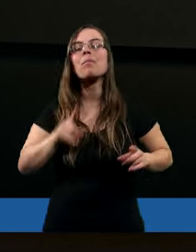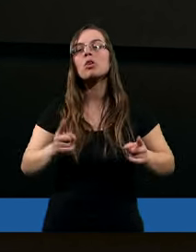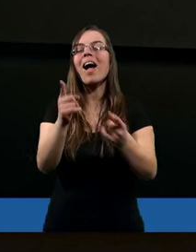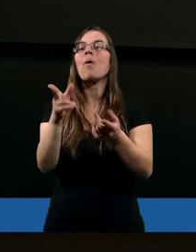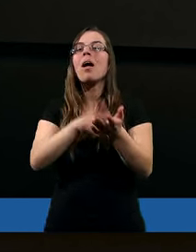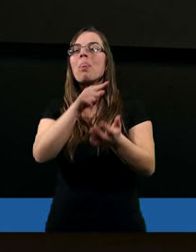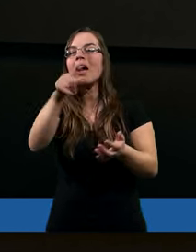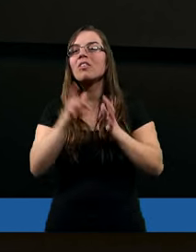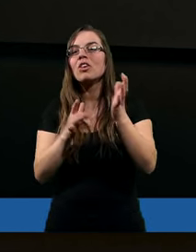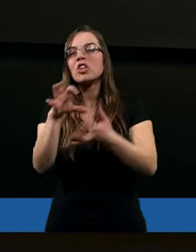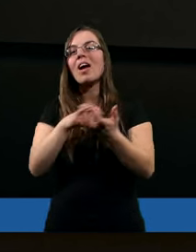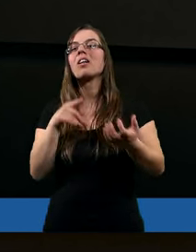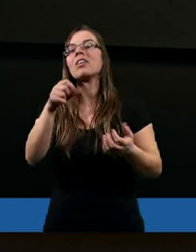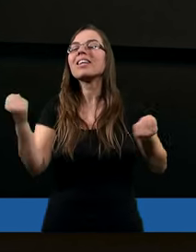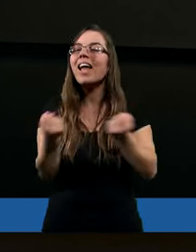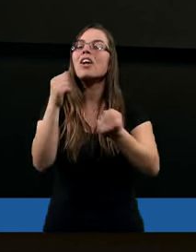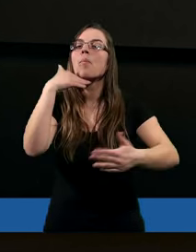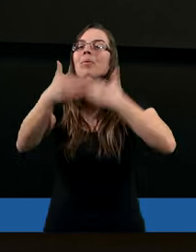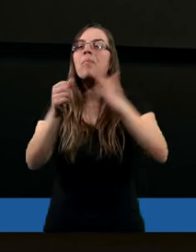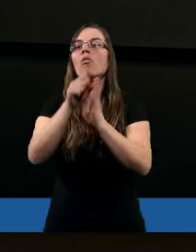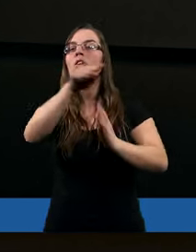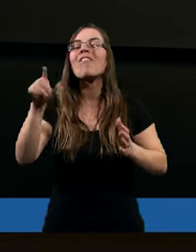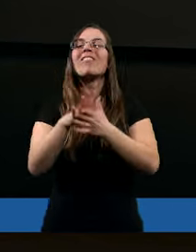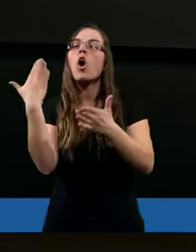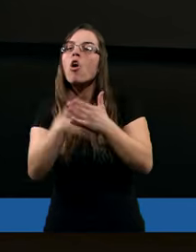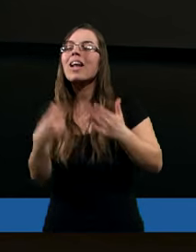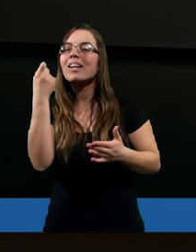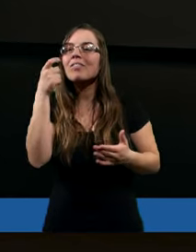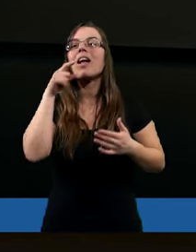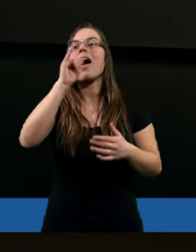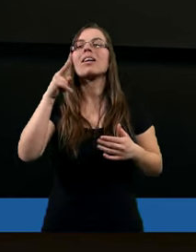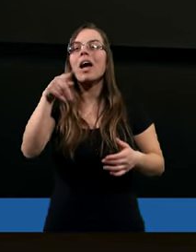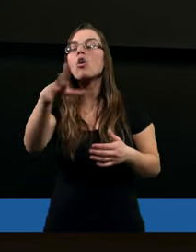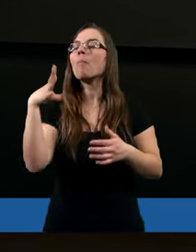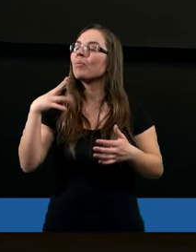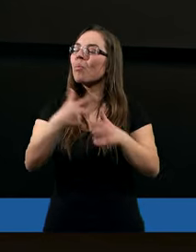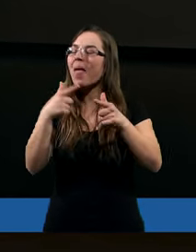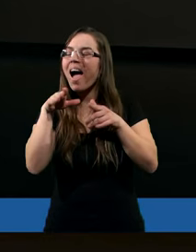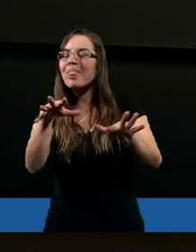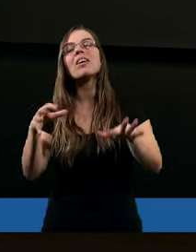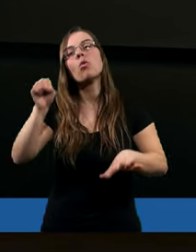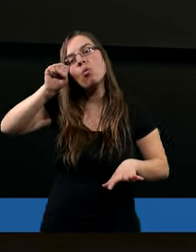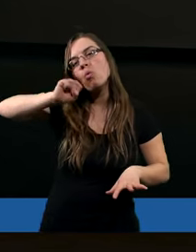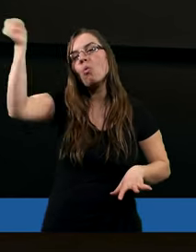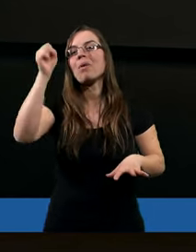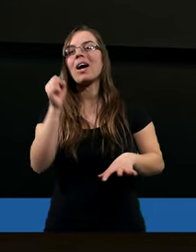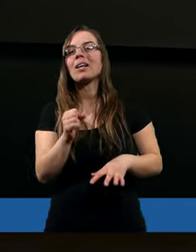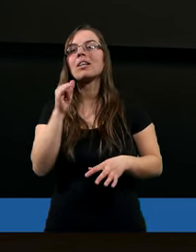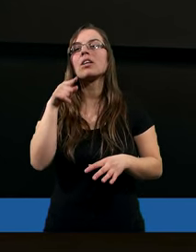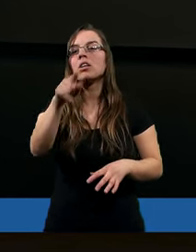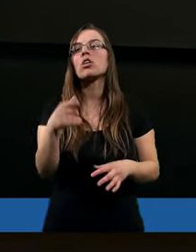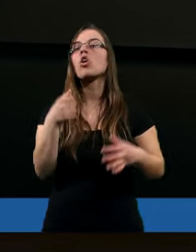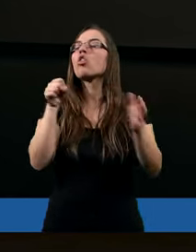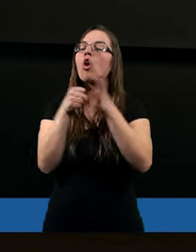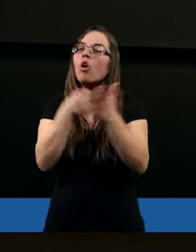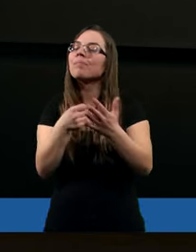działał na Jego świadomość. Jezus cały czas starał się do Niego przemówić do ostatnich chili, ale jednak On był na tyle uparty i